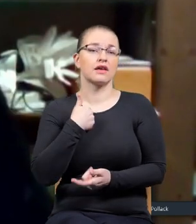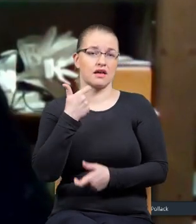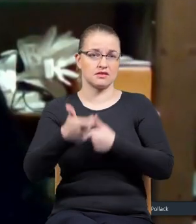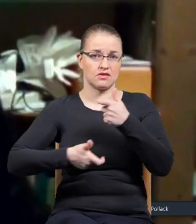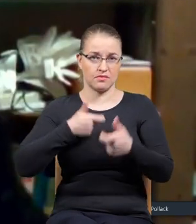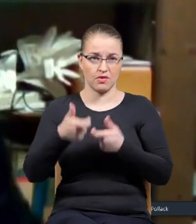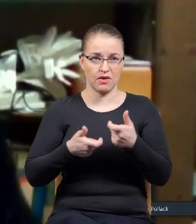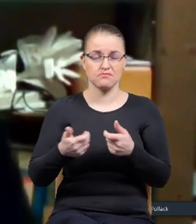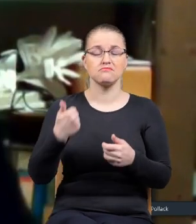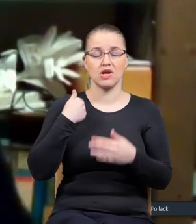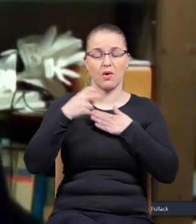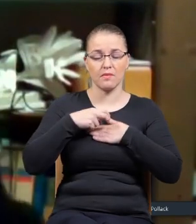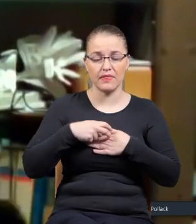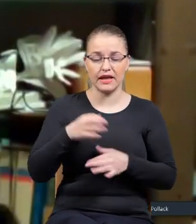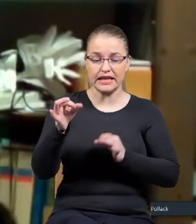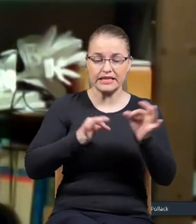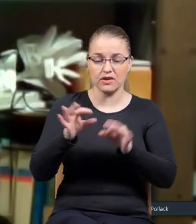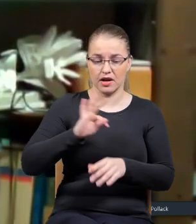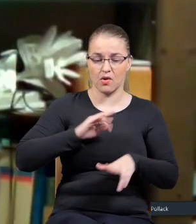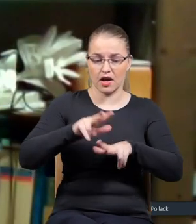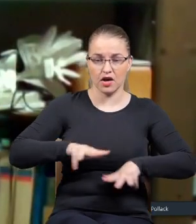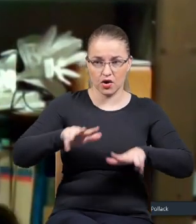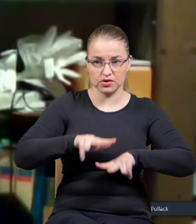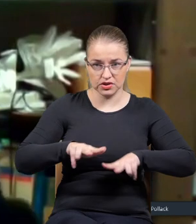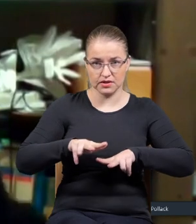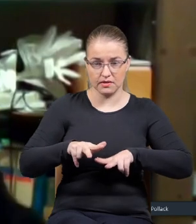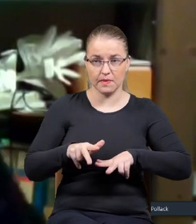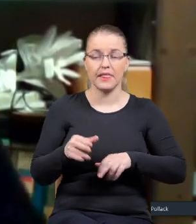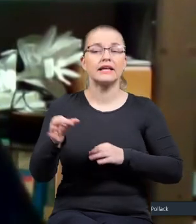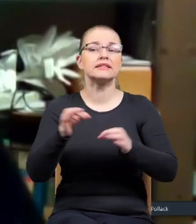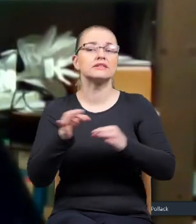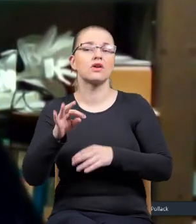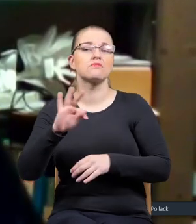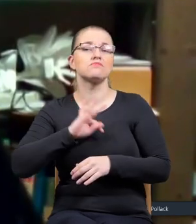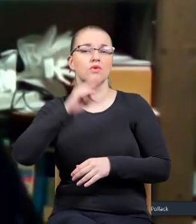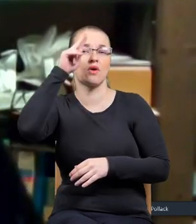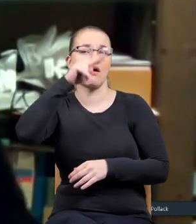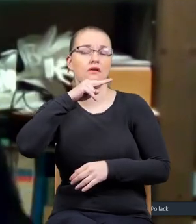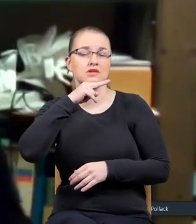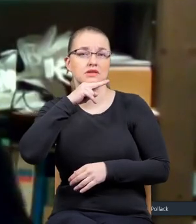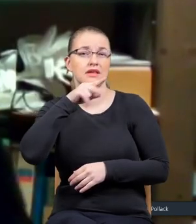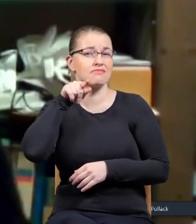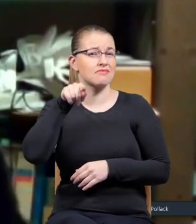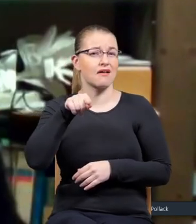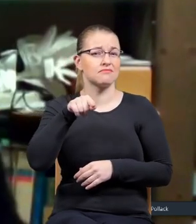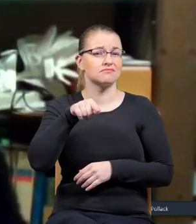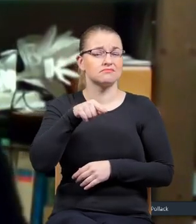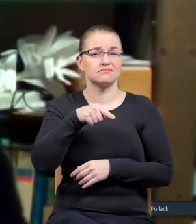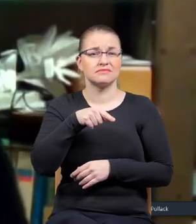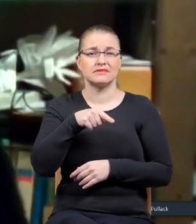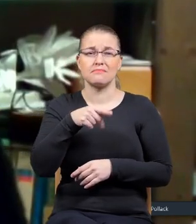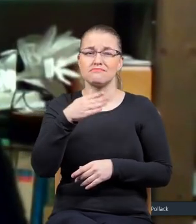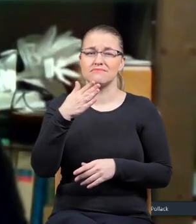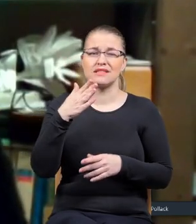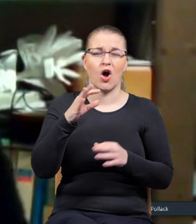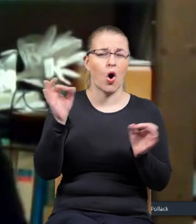było badanie właśnie historii mojej rodziny, badanie historii mojego ojca i tam niestety no same